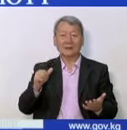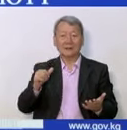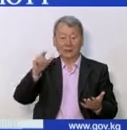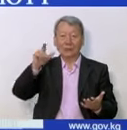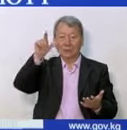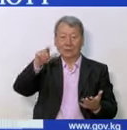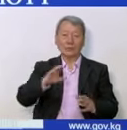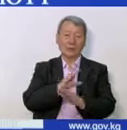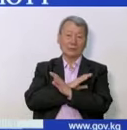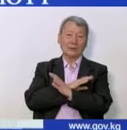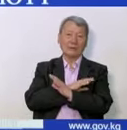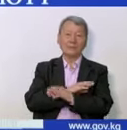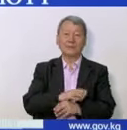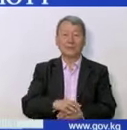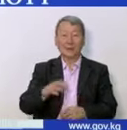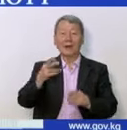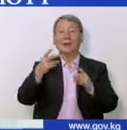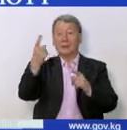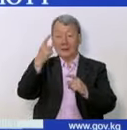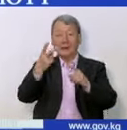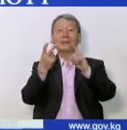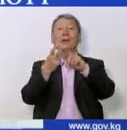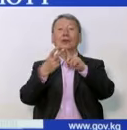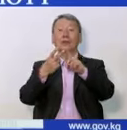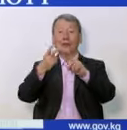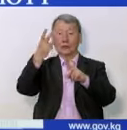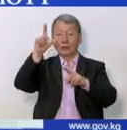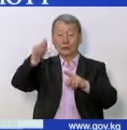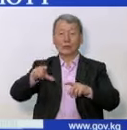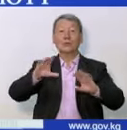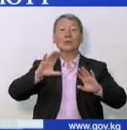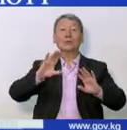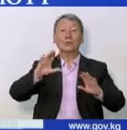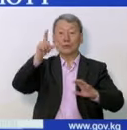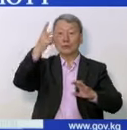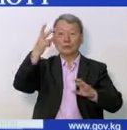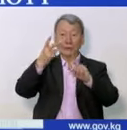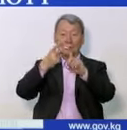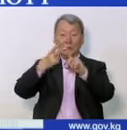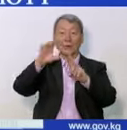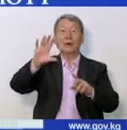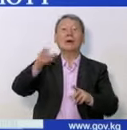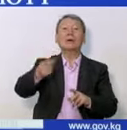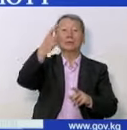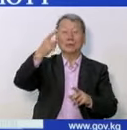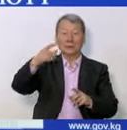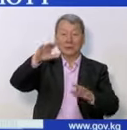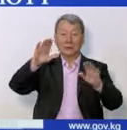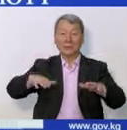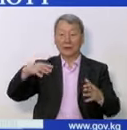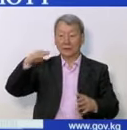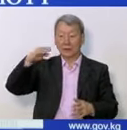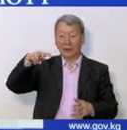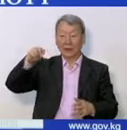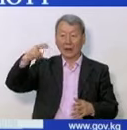умер. Второй случай, информация поступила из Джалабадской